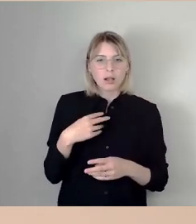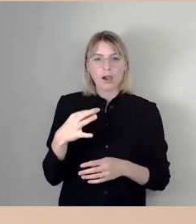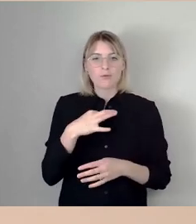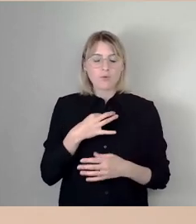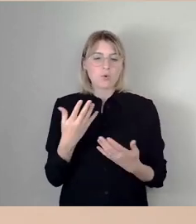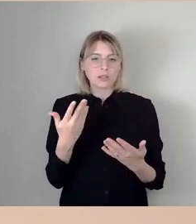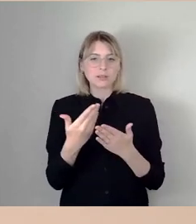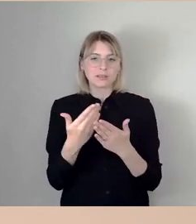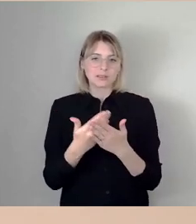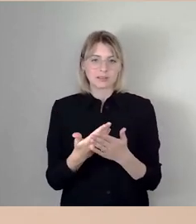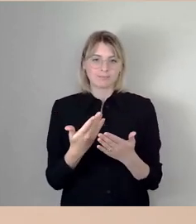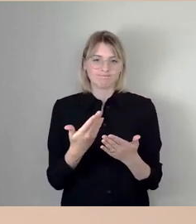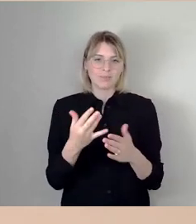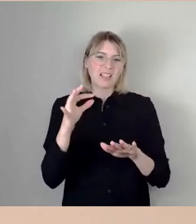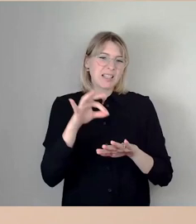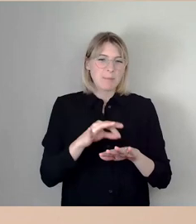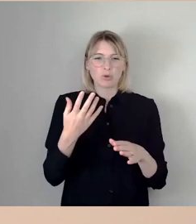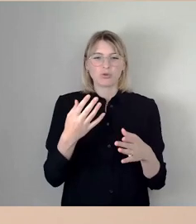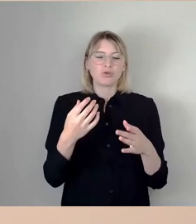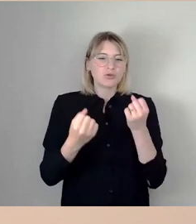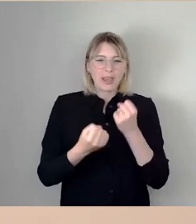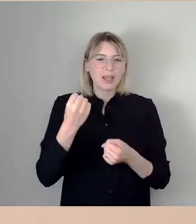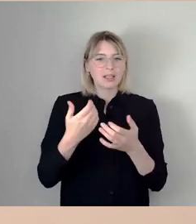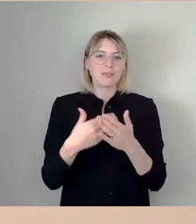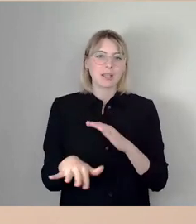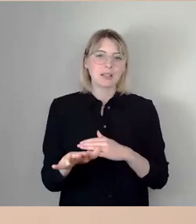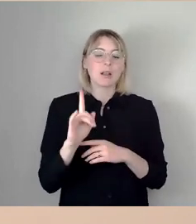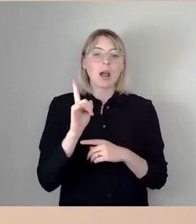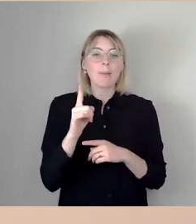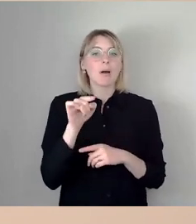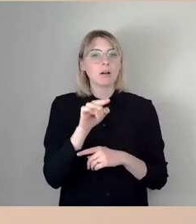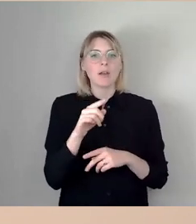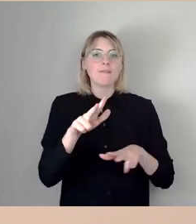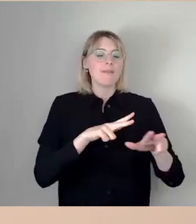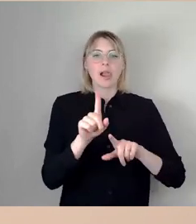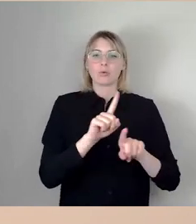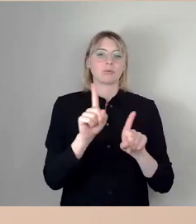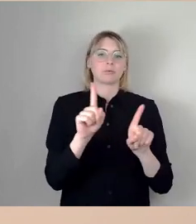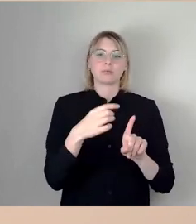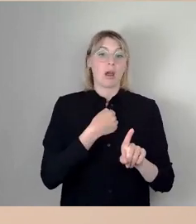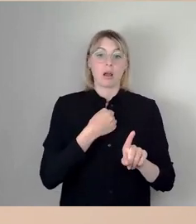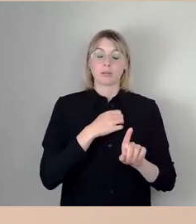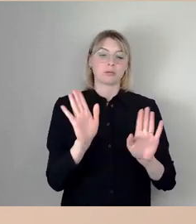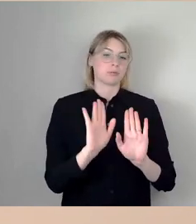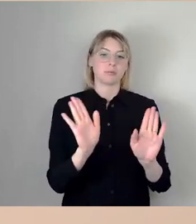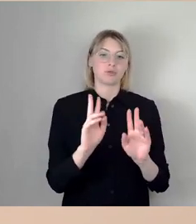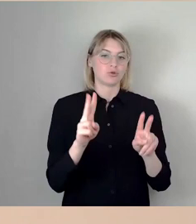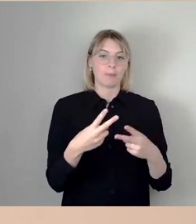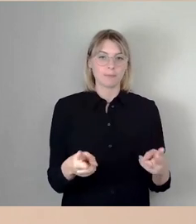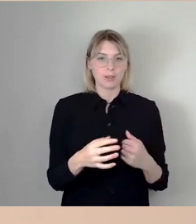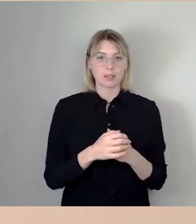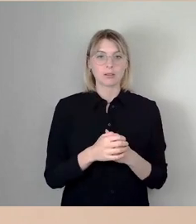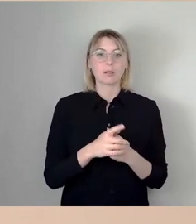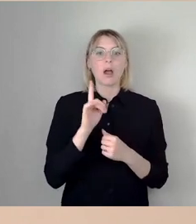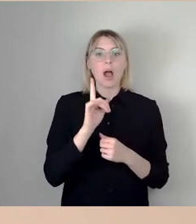Die Verwaltung ist natürlich überhaupt nicht verängstigt, zu keinem Zeitpunkt. Ich würde Ihnen aber, auch